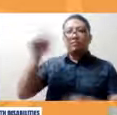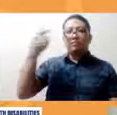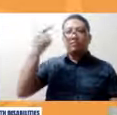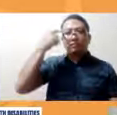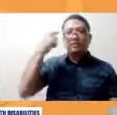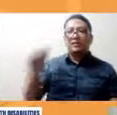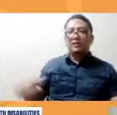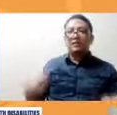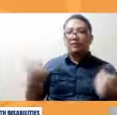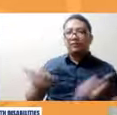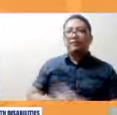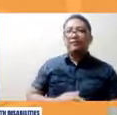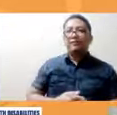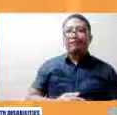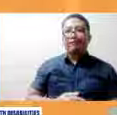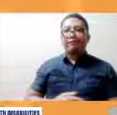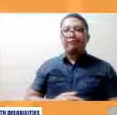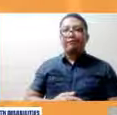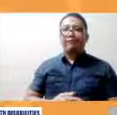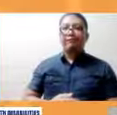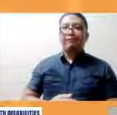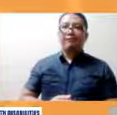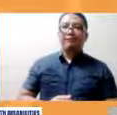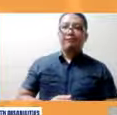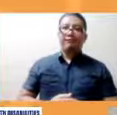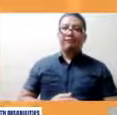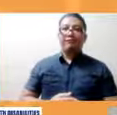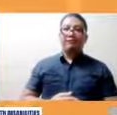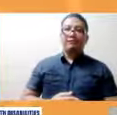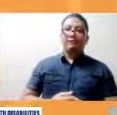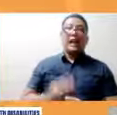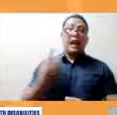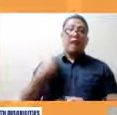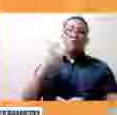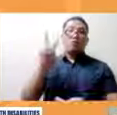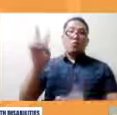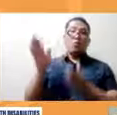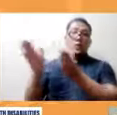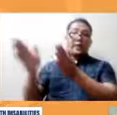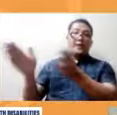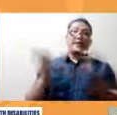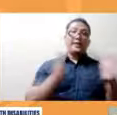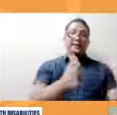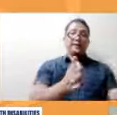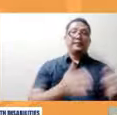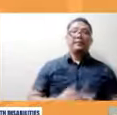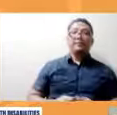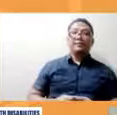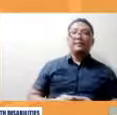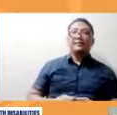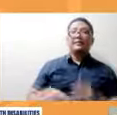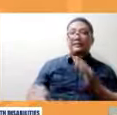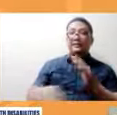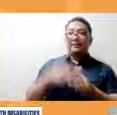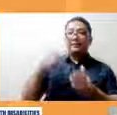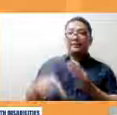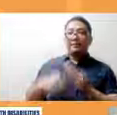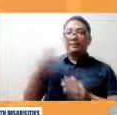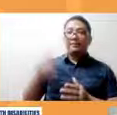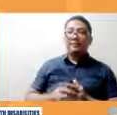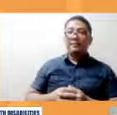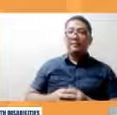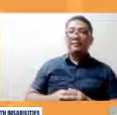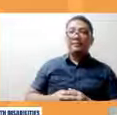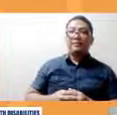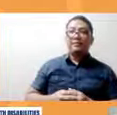sa ako Ma'am Tunet it's a two-way process din Kung minsan may mga I don't know